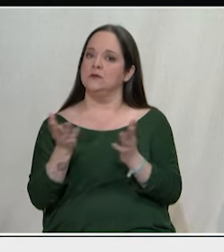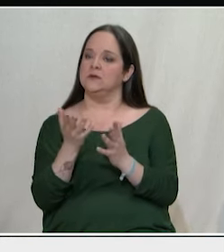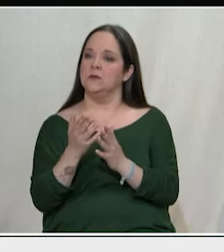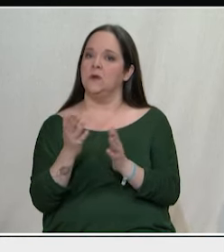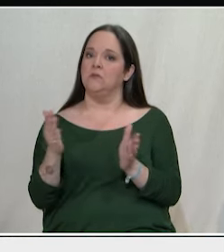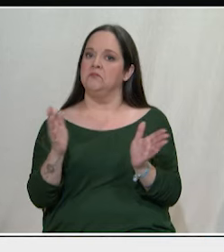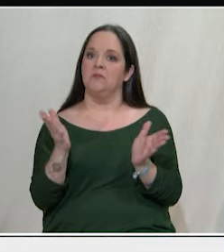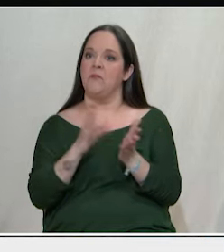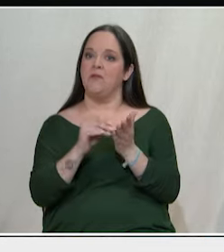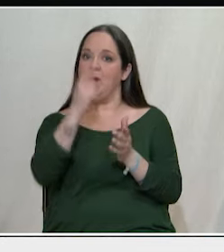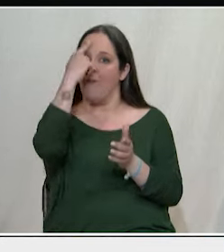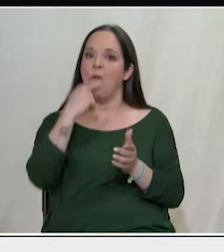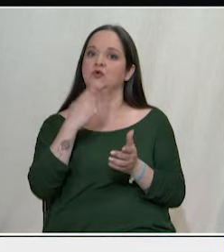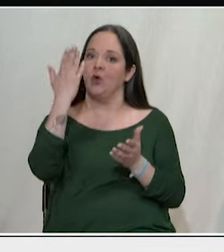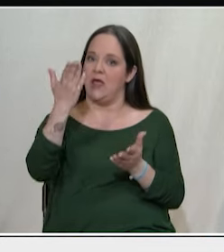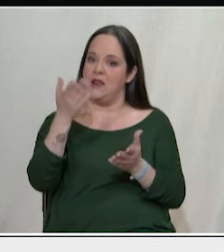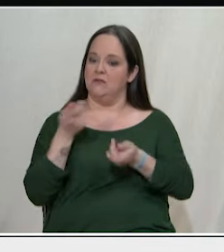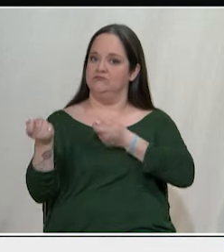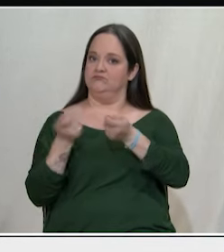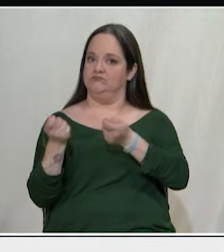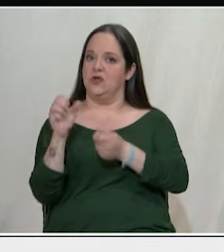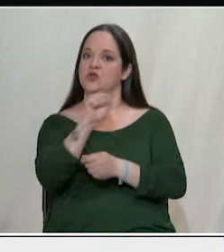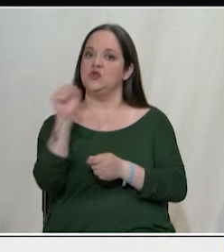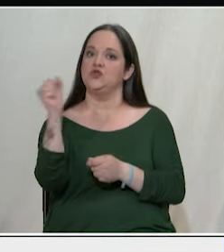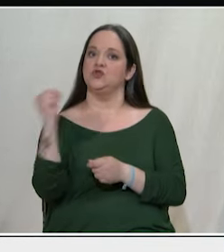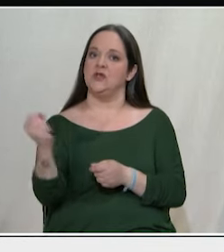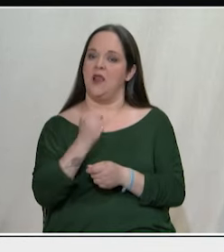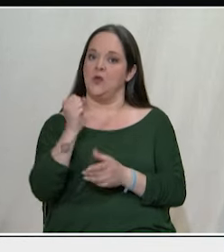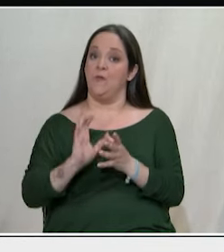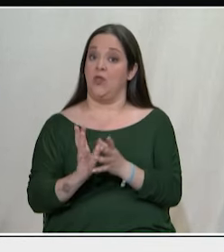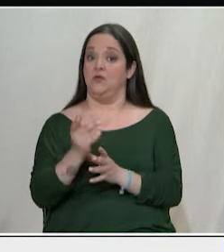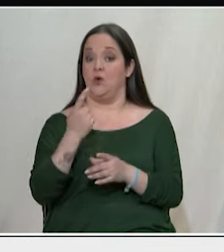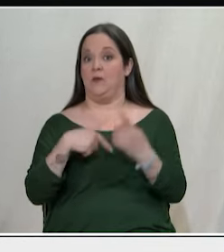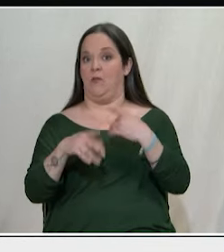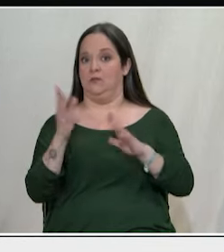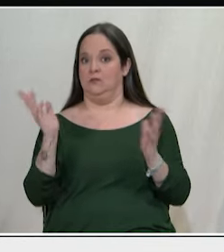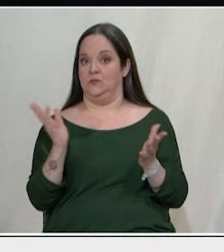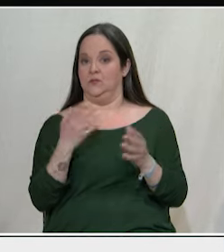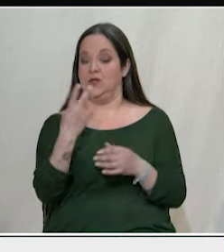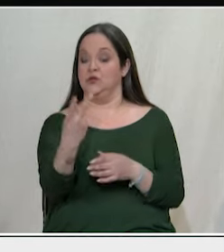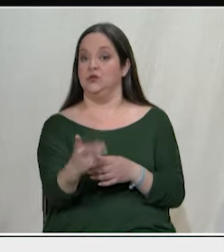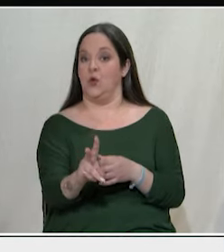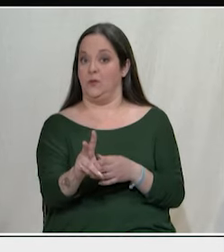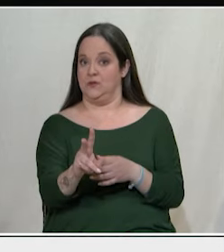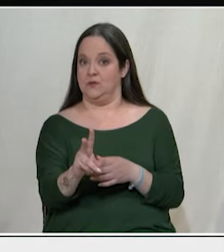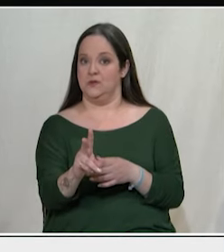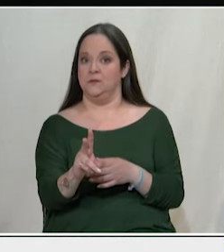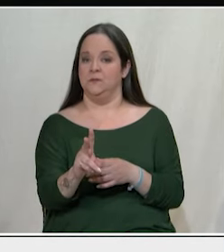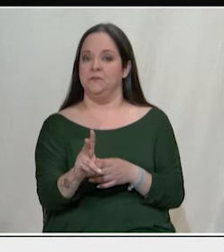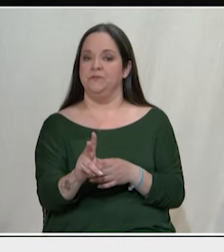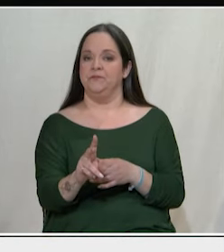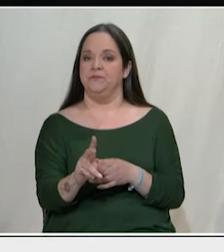εικόνα από την Πορτογαλία η διακυβέρνηση των σοσιαλιστών των προοδευτικών υποτίθεται που και οι ντόπιοι εδώ τους είχαν για